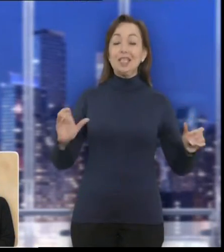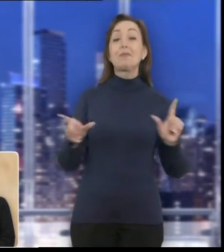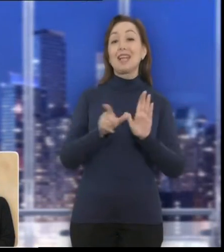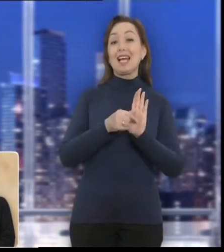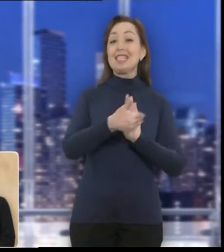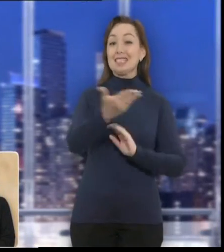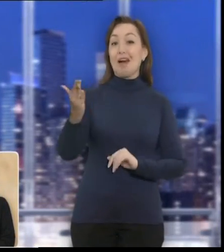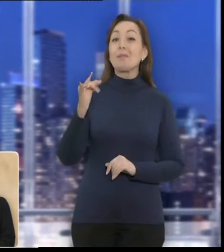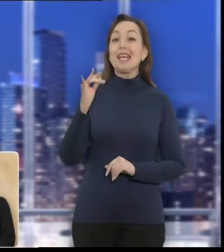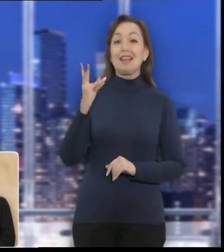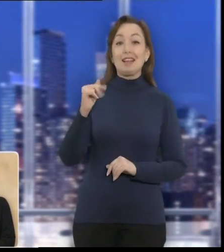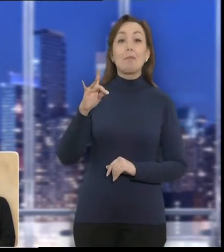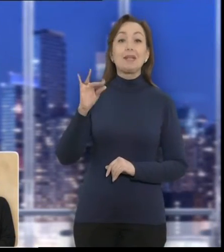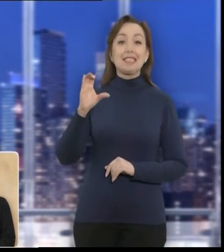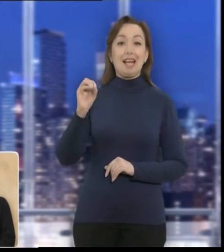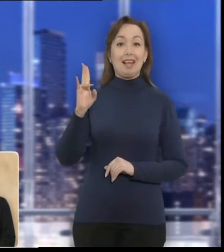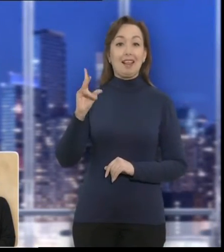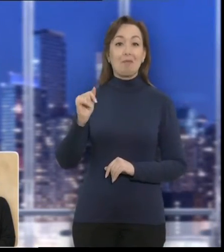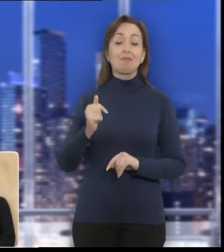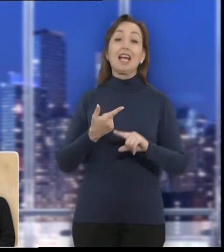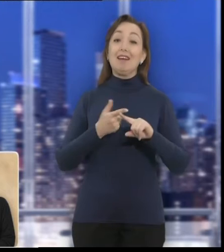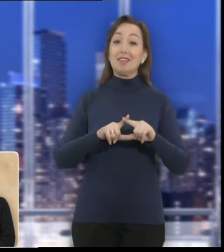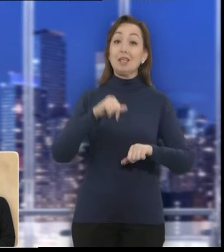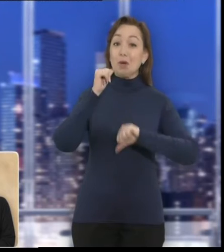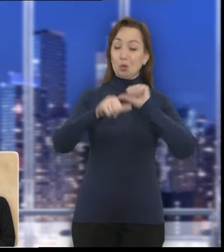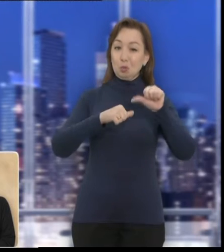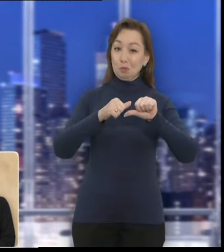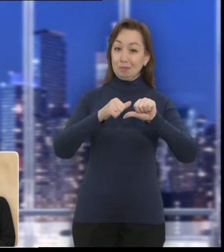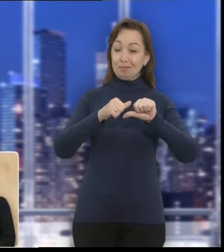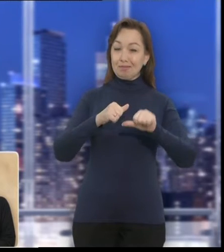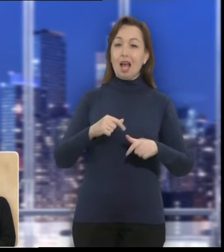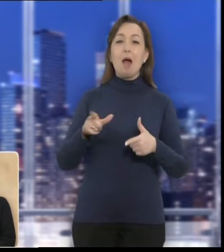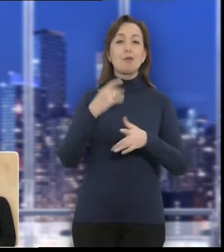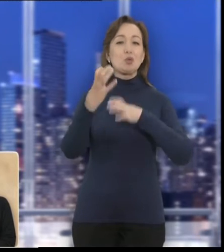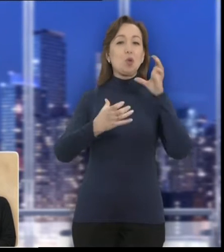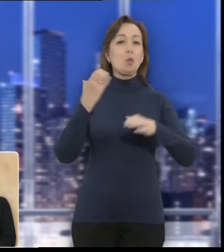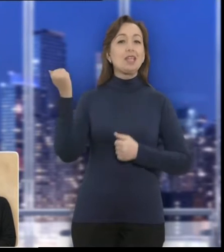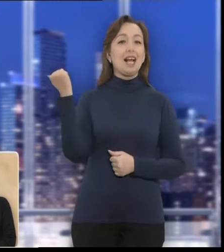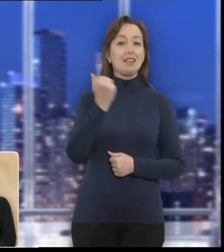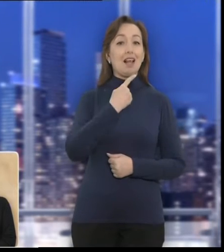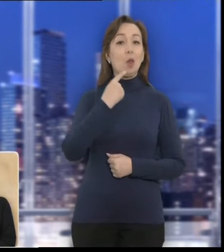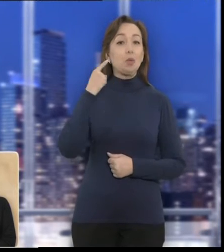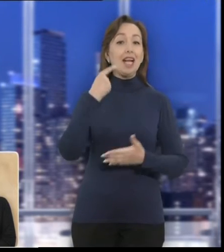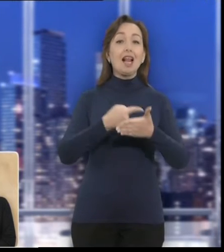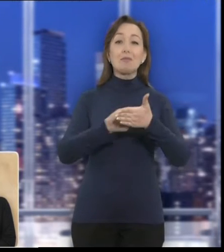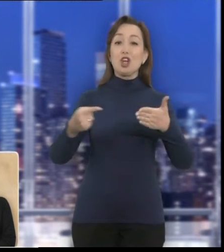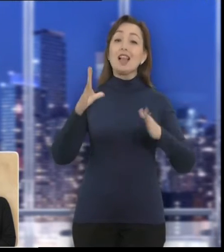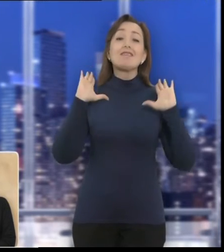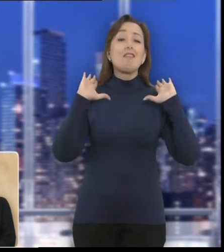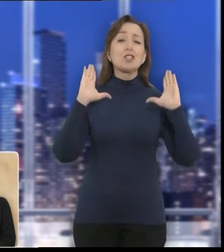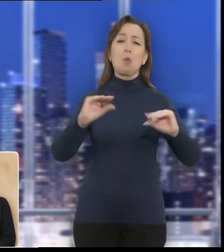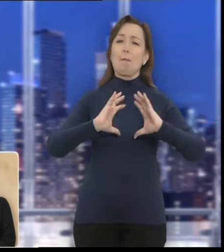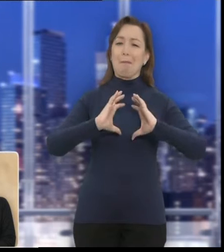Здравствуйте, с вами в студії Ірина Пресекина В цьому году Международна неделя